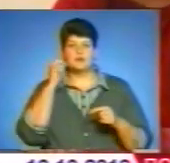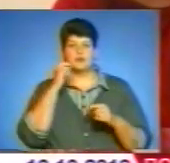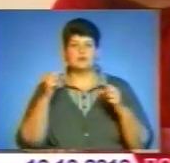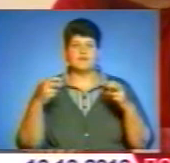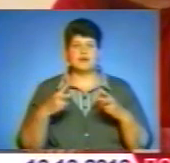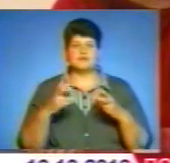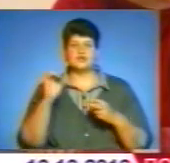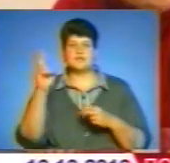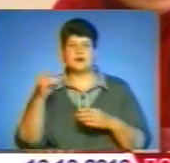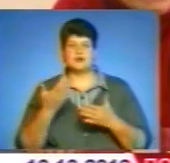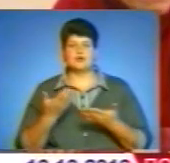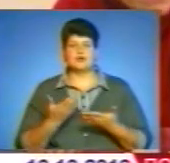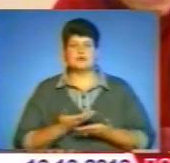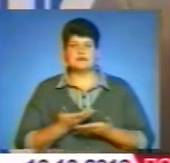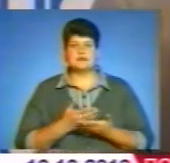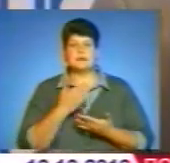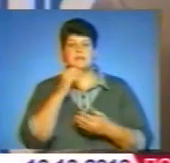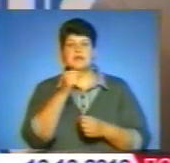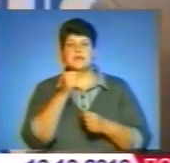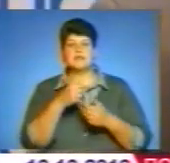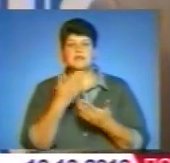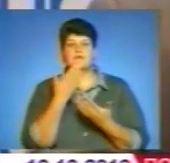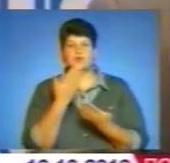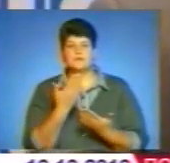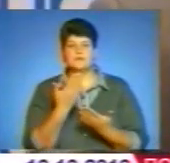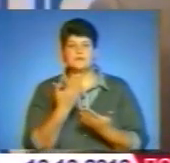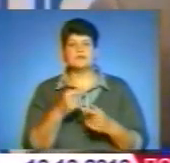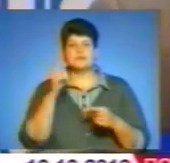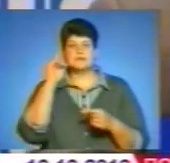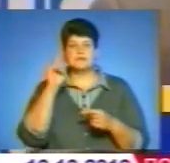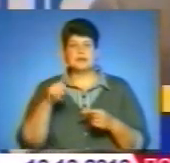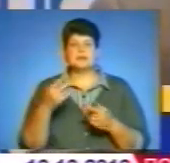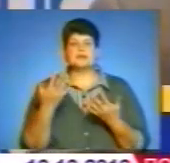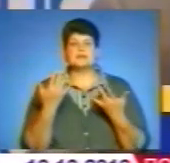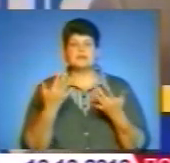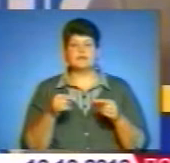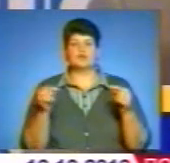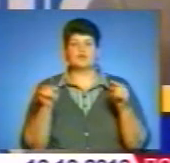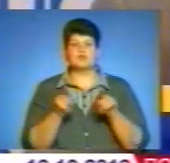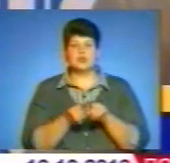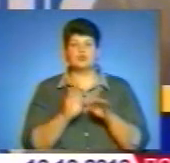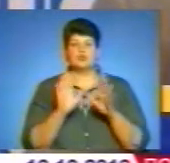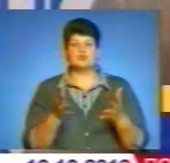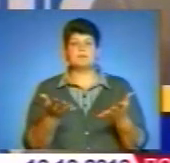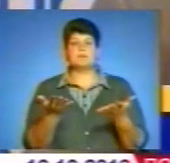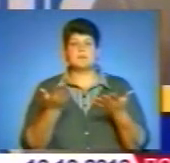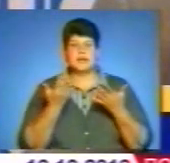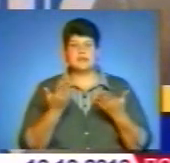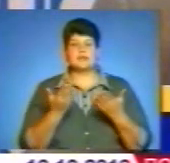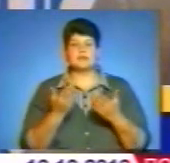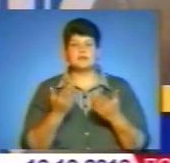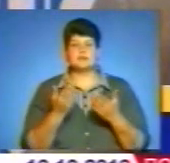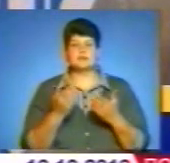цього року у Тернополі. Експерт-група опитала 580 респондентів різного віку, професії і соціального статусу